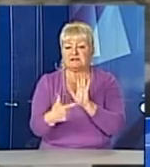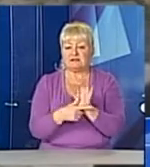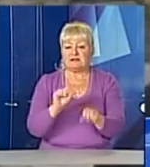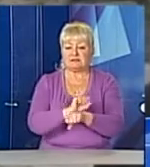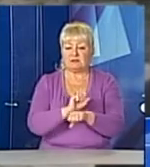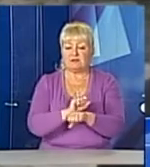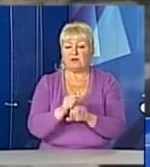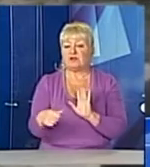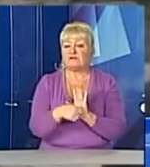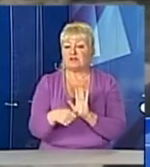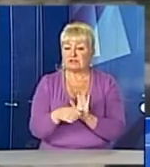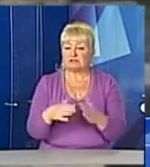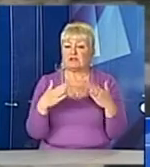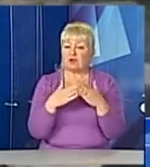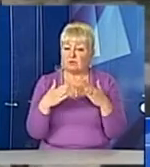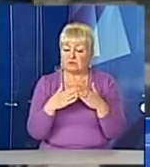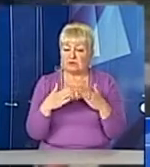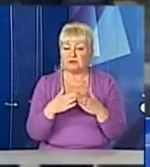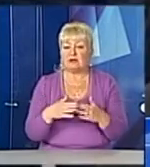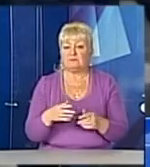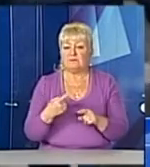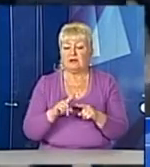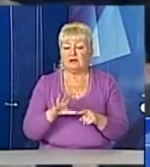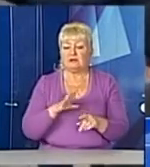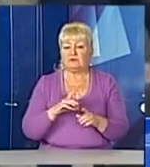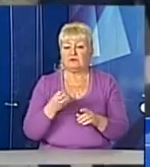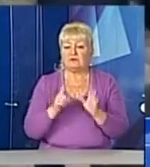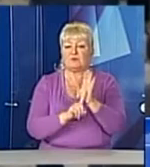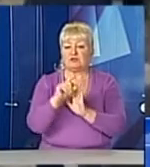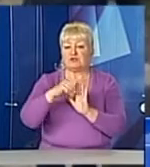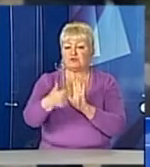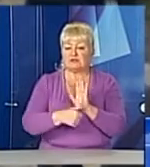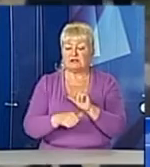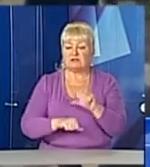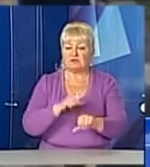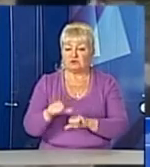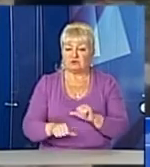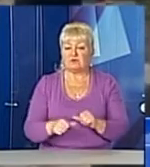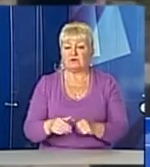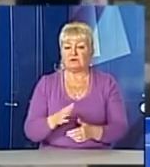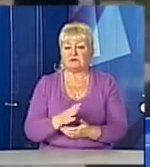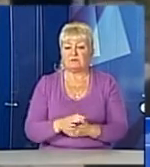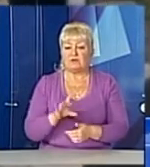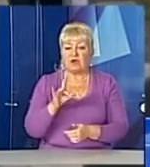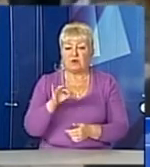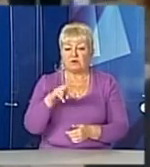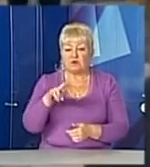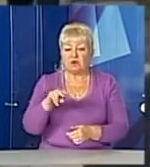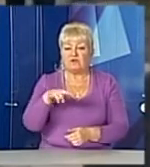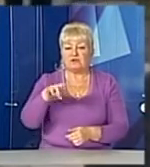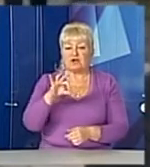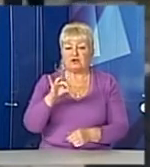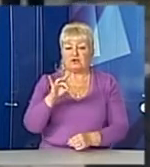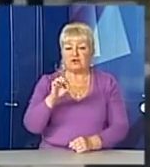будинках. Це частина з них була почата в 2016 році, ще вони завершені. Це Рудковича, 4 Рудковича, 12 Дорошенка, 15